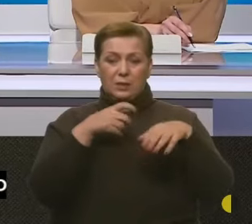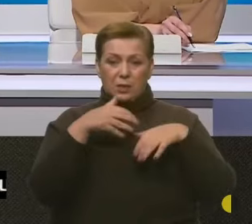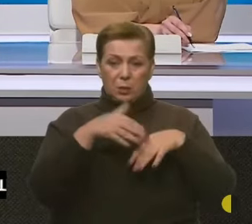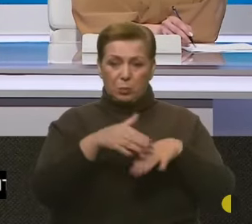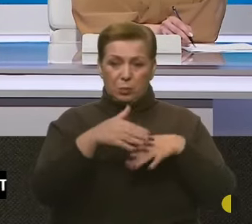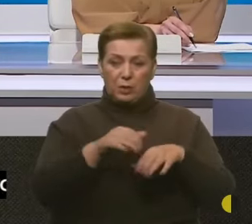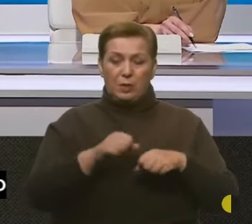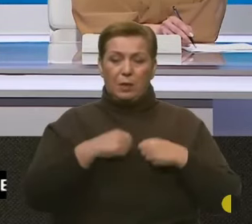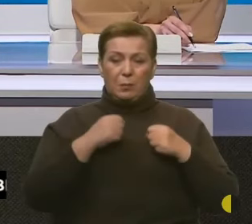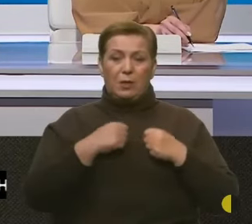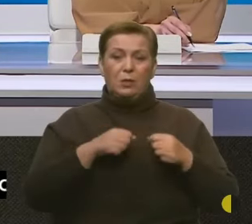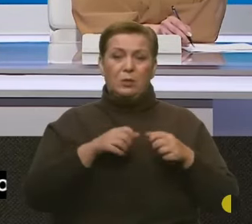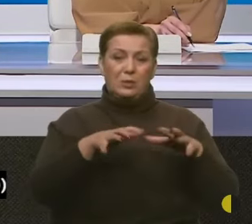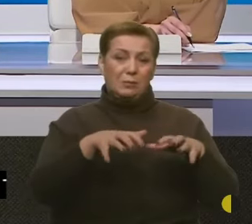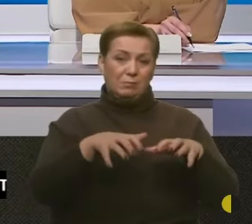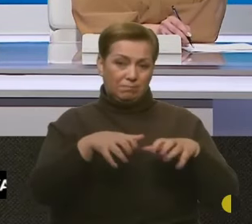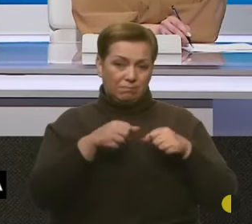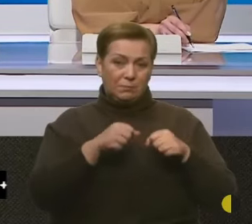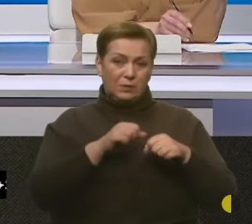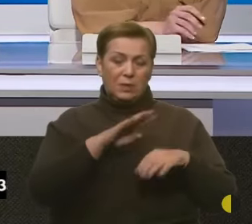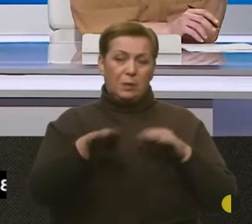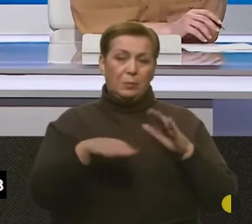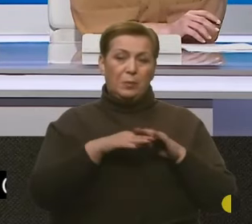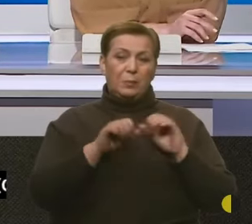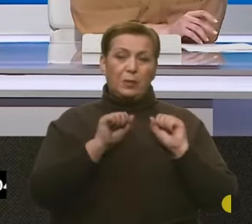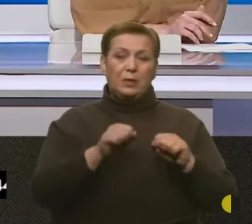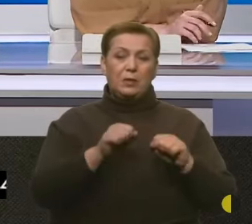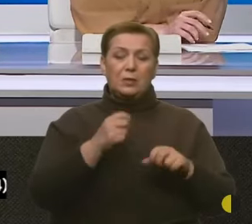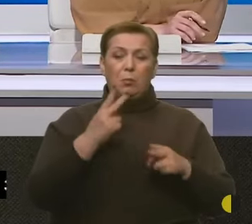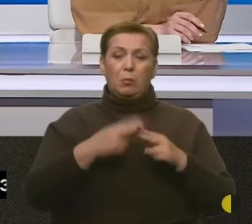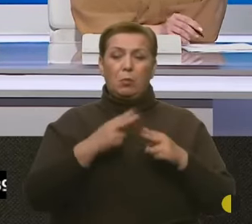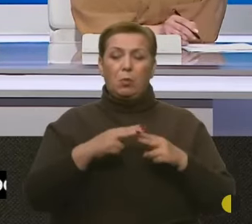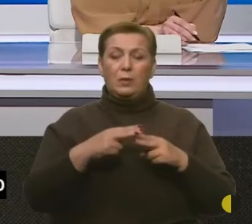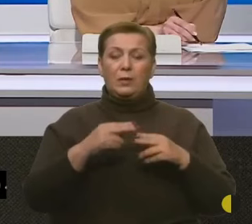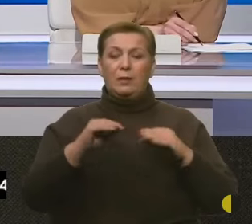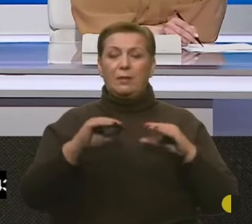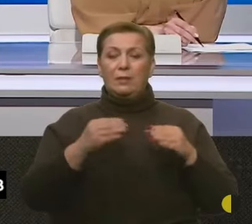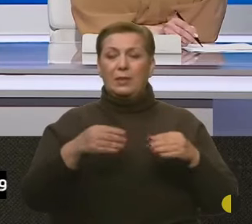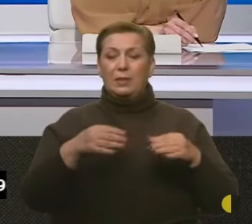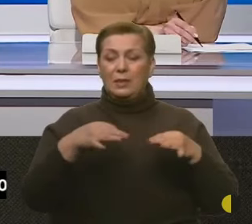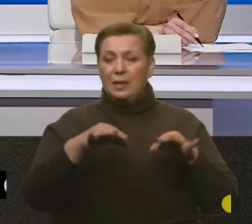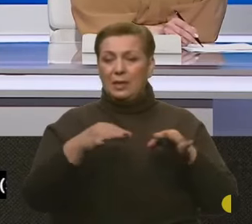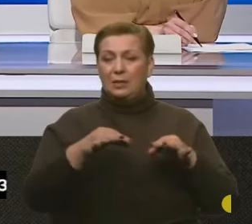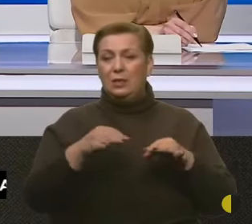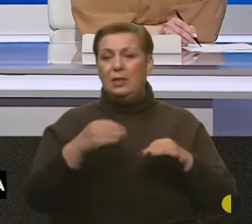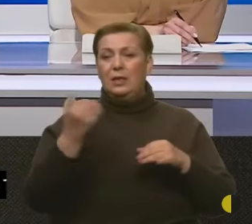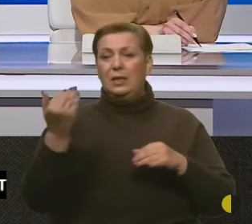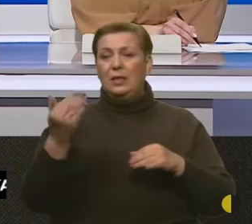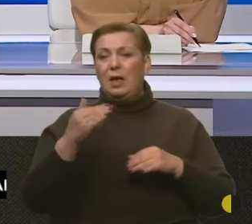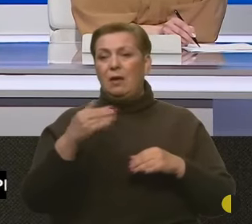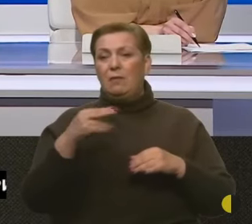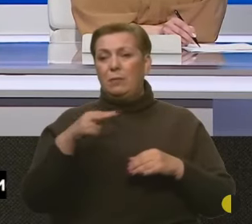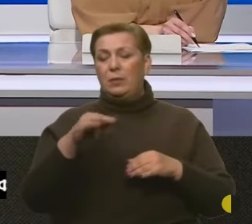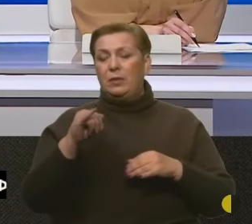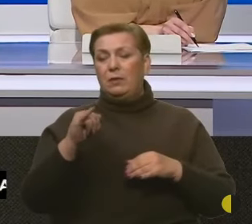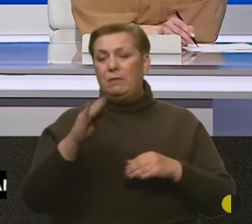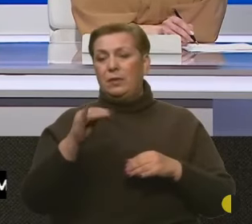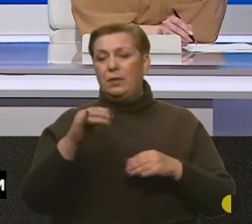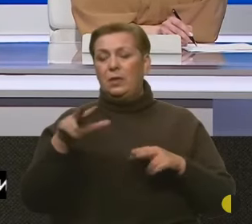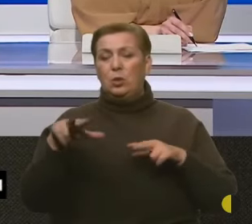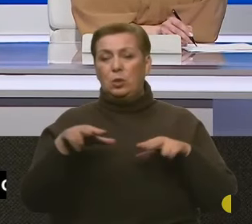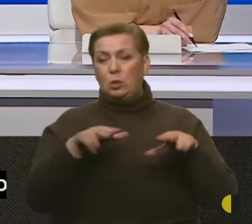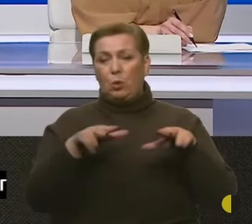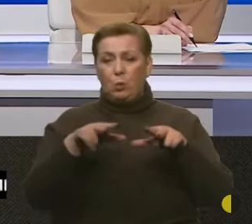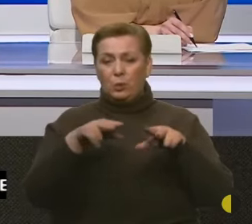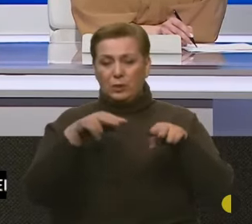позиції, опорники під прикриттям бронетехніки, плюс їхні ФП-відрони з неба полюють за нашою